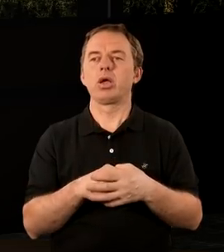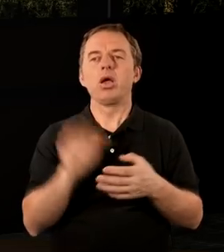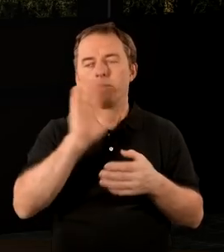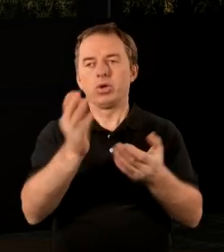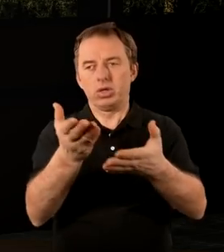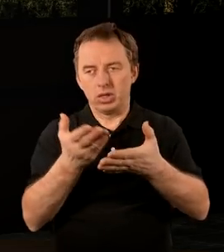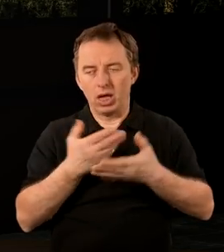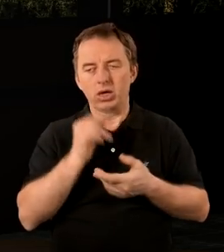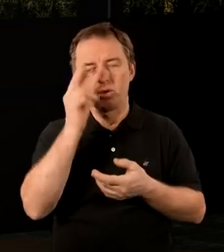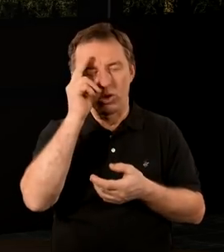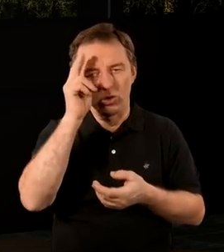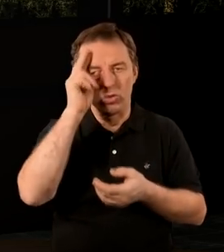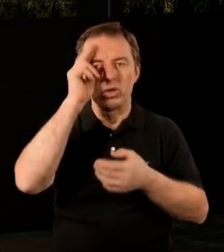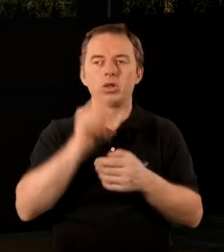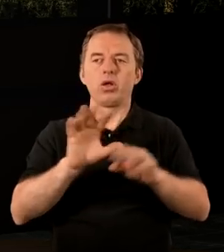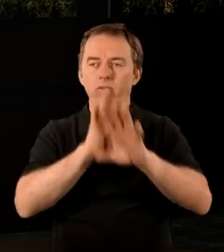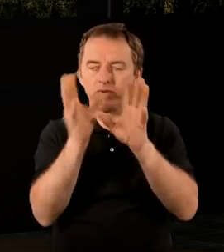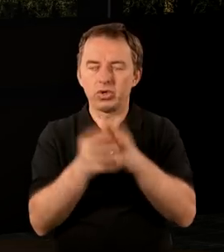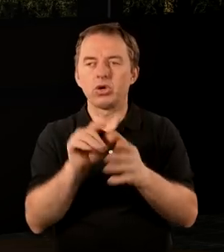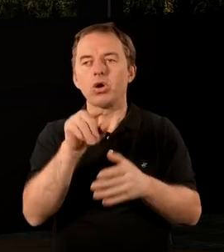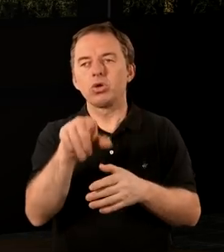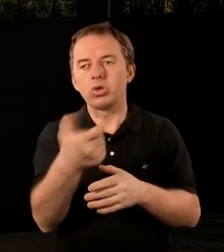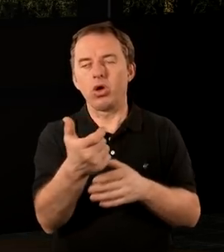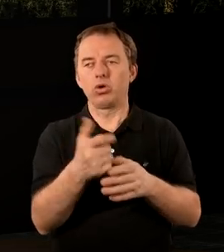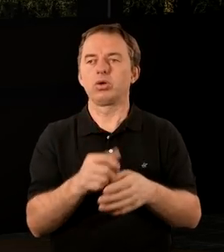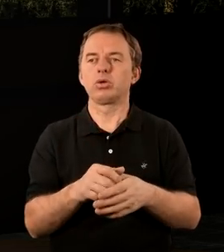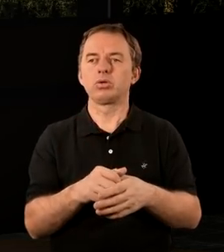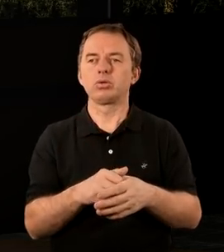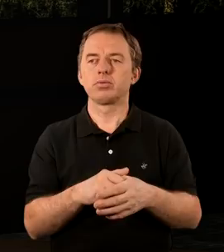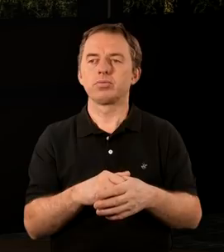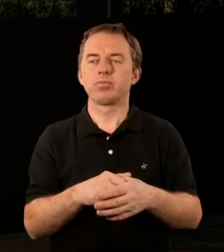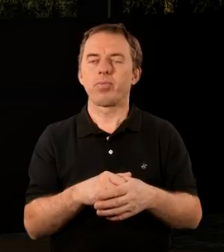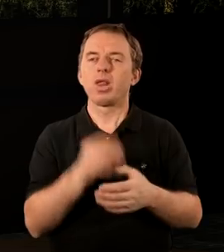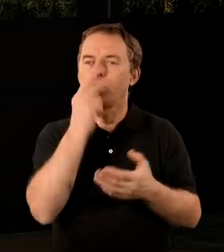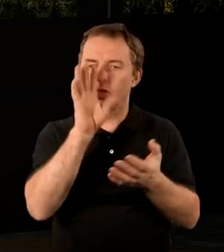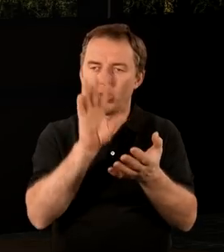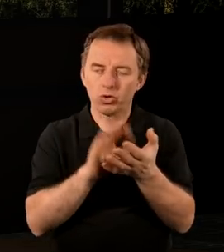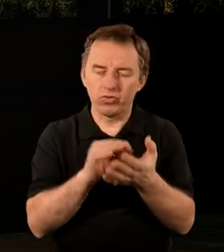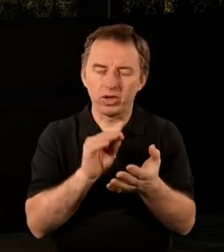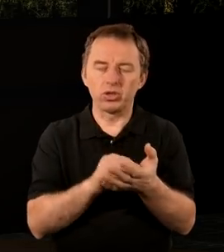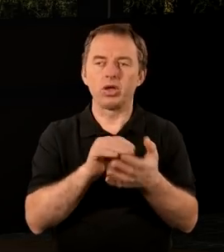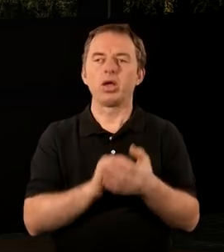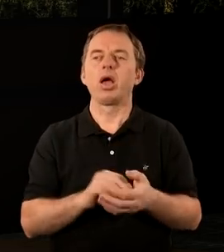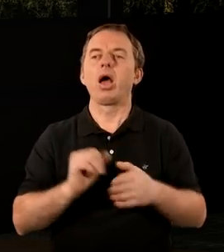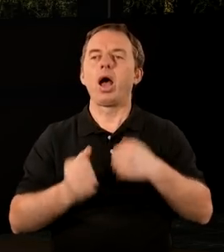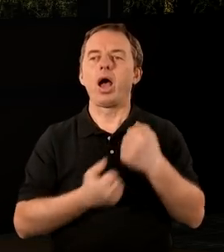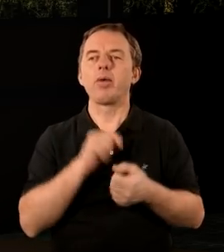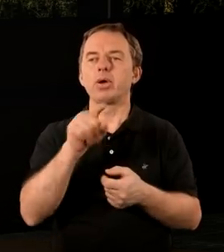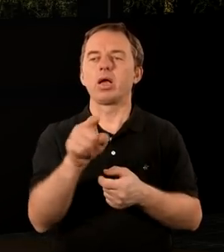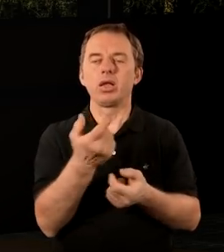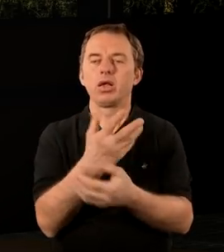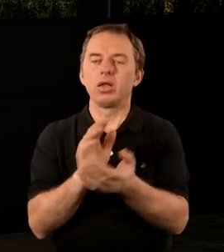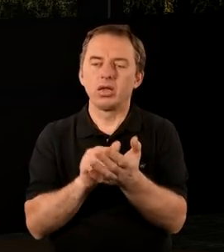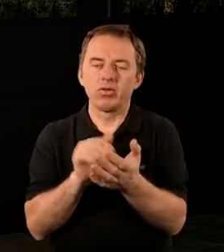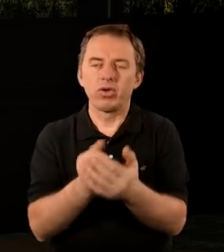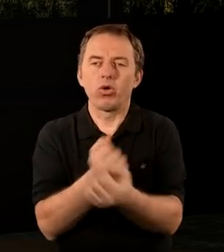Ty Boże, daj nam zrozumieć to wszystko, co doświadczamy, aby ta